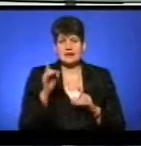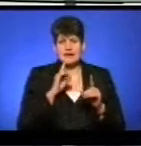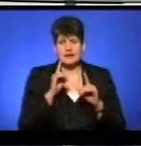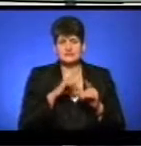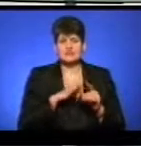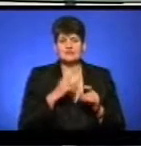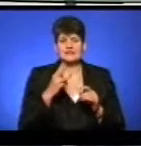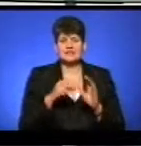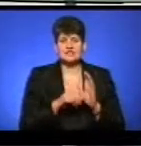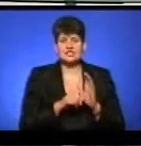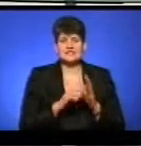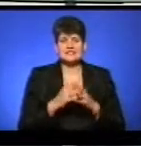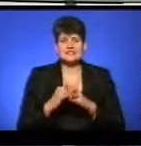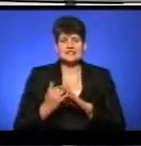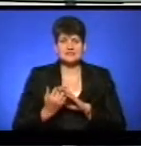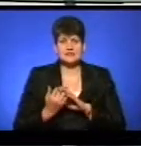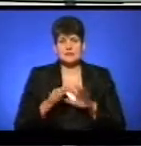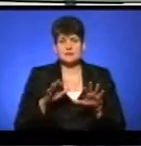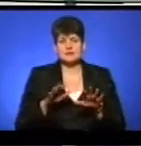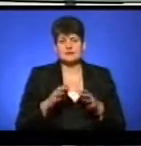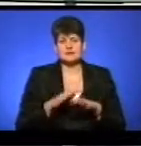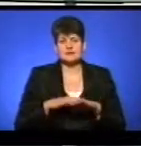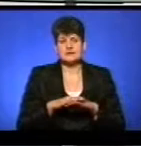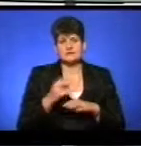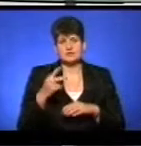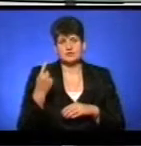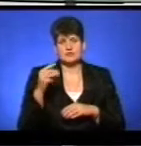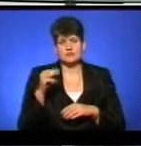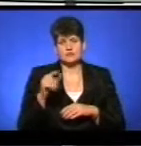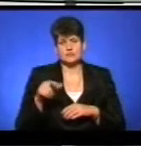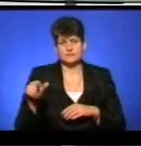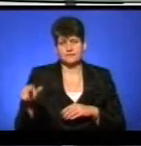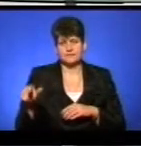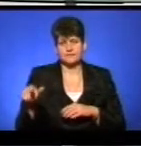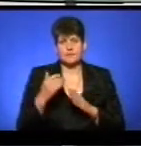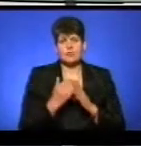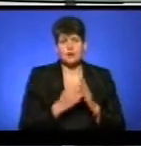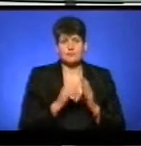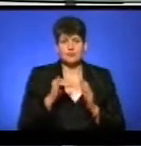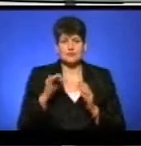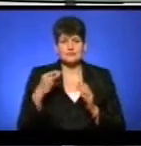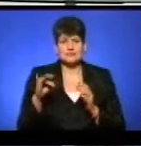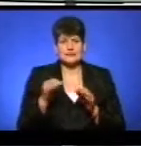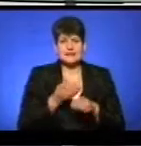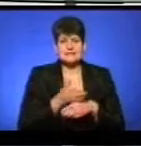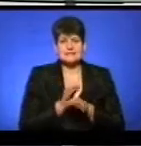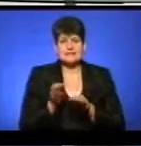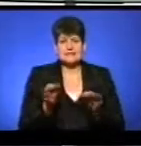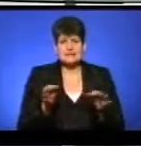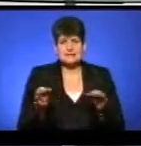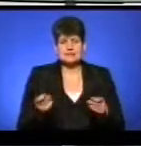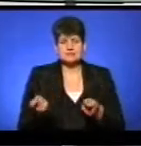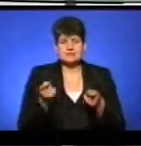сіл. Населення становить понад 21 тисячу осіб. Програма «Юсейт. Децентралізація приносить кращі результати та